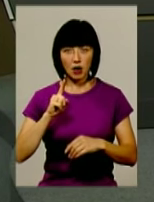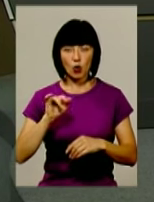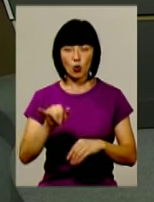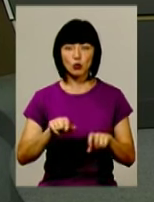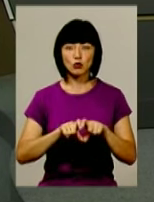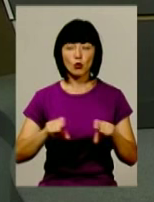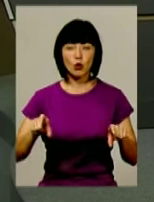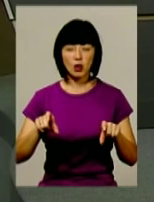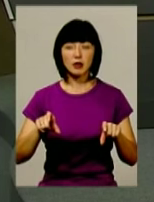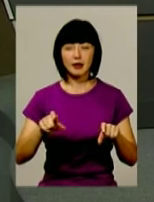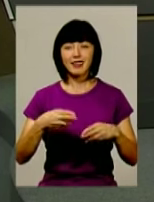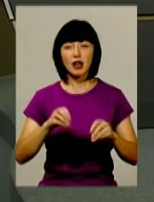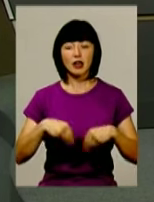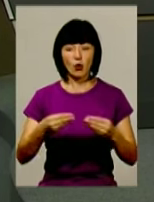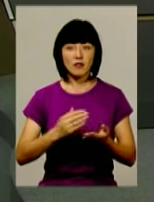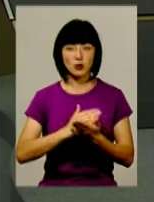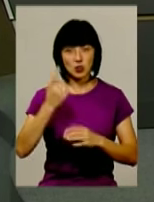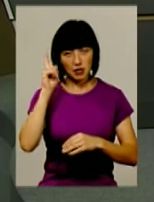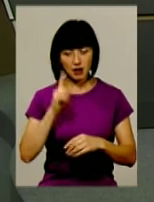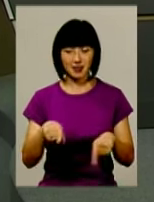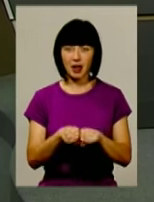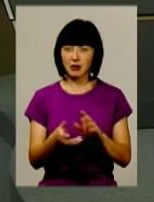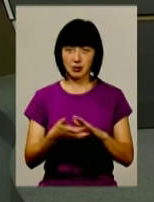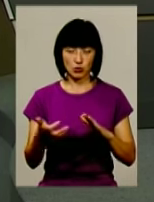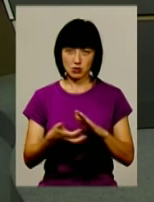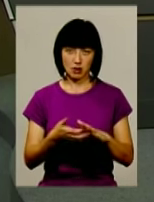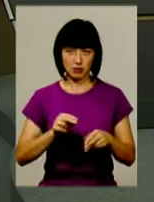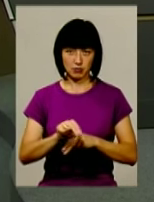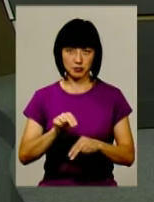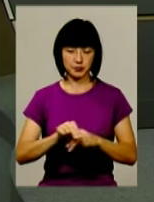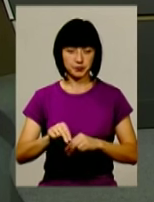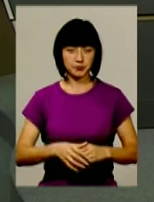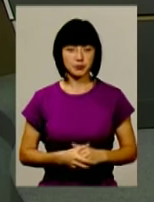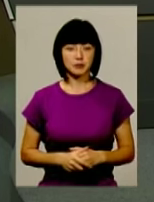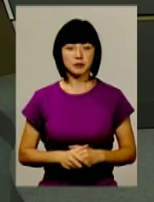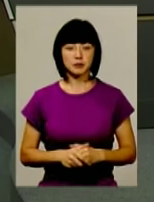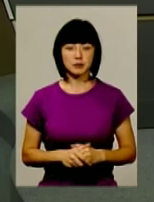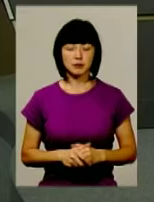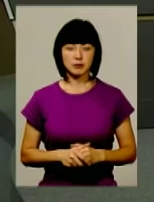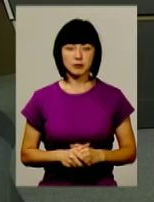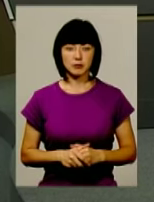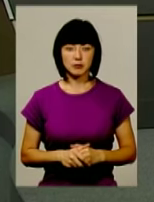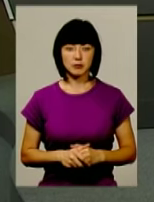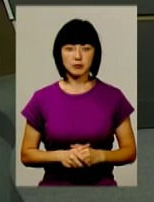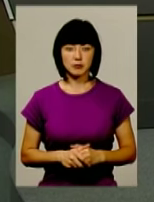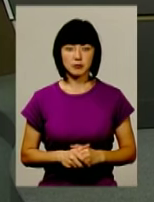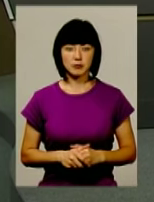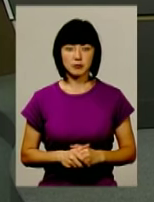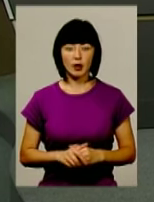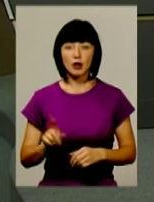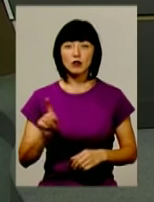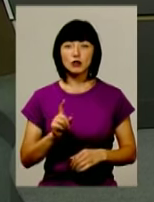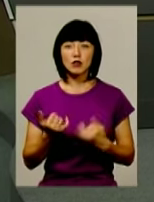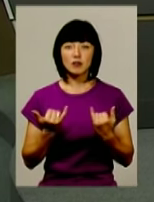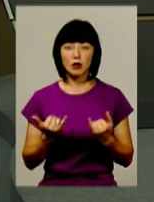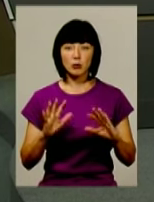школи, де дійсно дають високі знання, із шкіл, де таких знань вони отримують на порядок, скажімо, нижчий. Що у